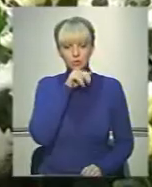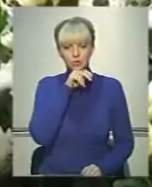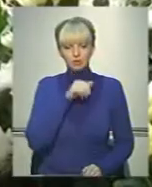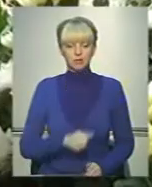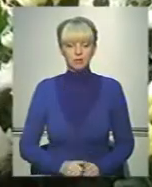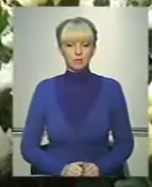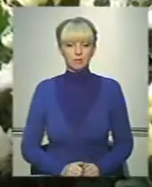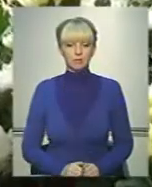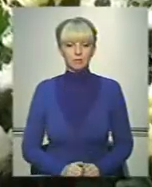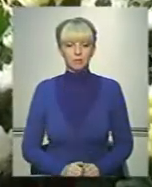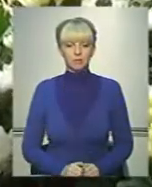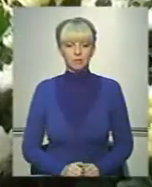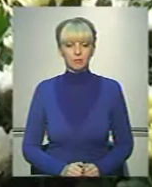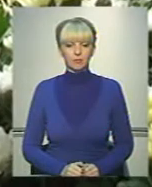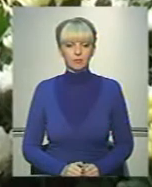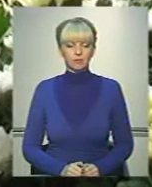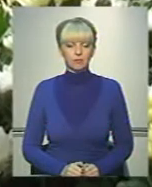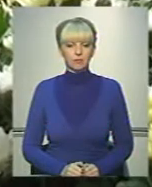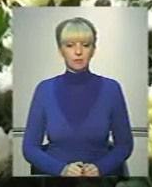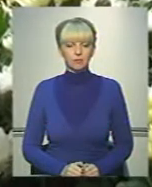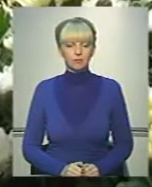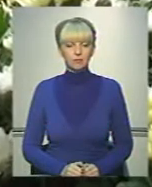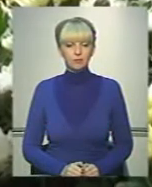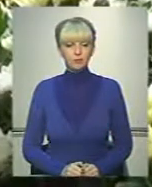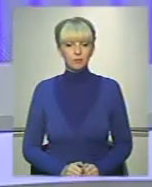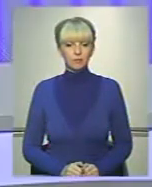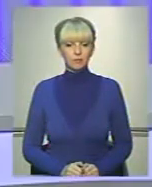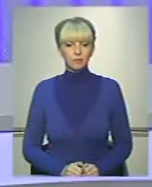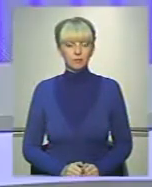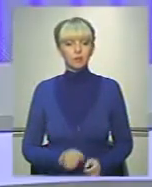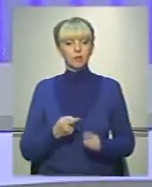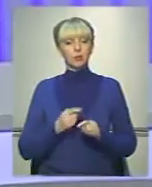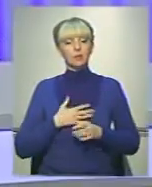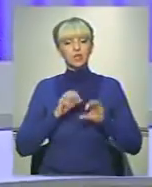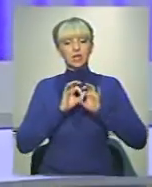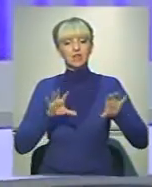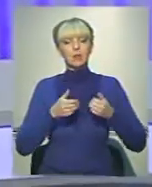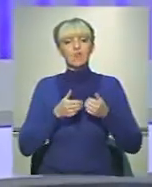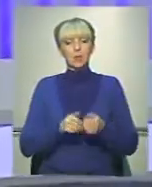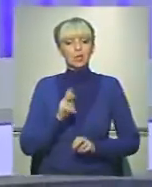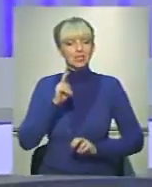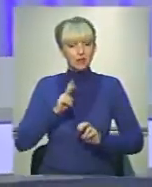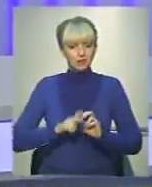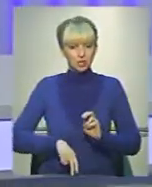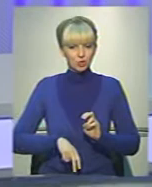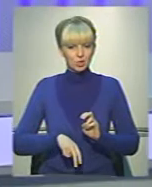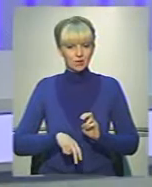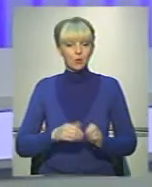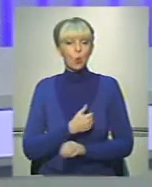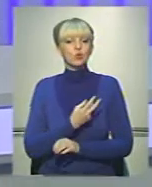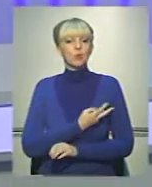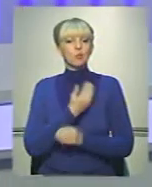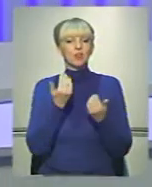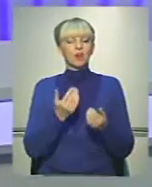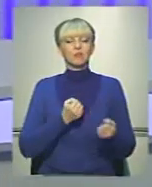Лілія Рощина, Анастасія Федорюк, Андрій Буліга, телеканал «Буковина». На цьому наш інформаційний випуск завершується. Хочу